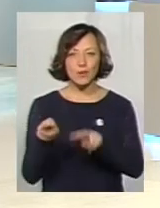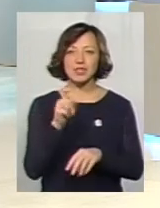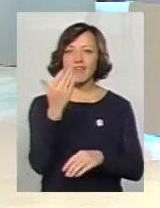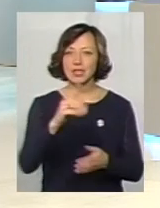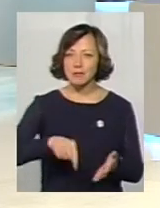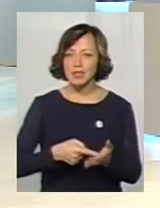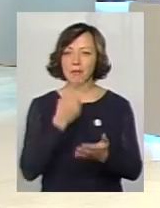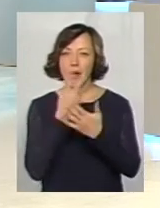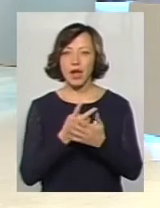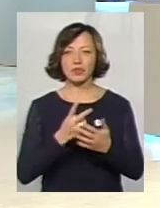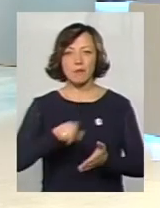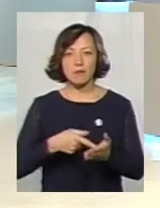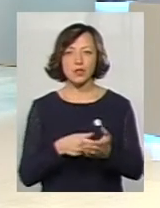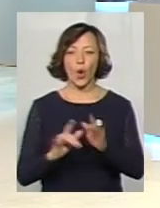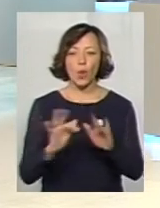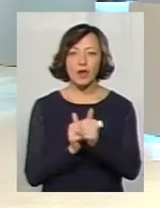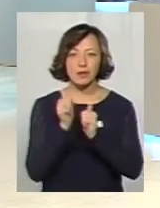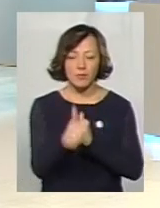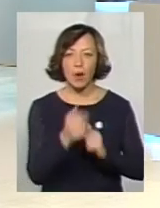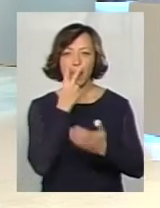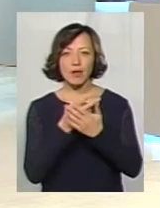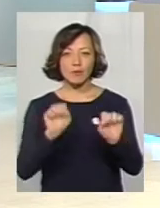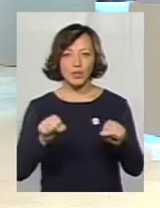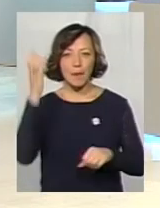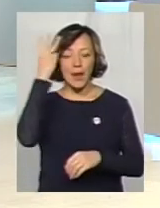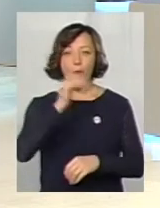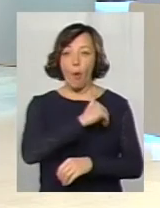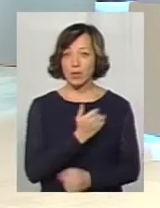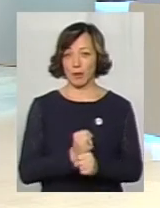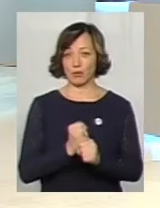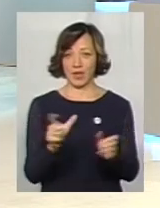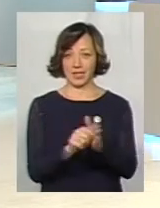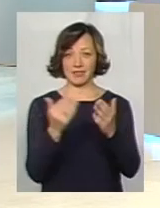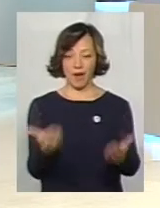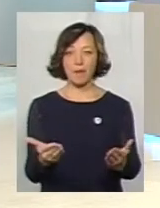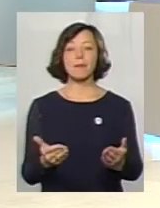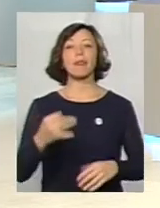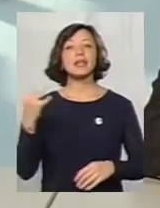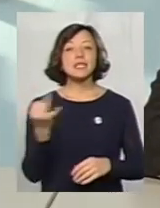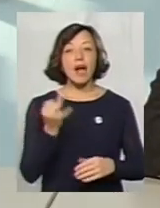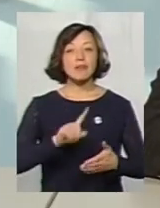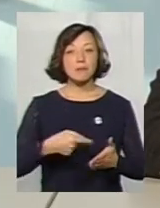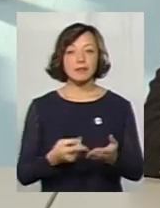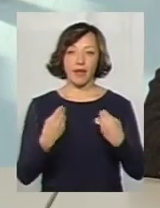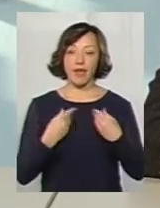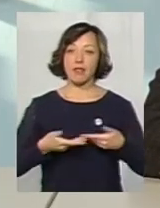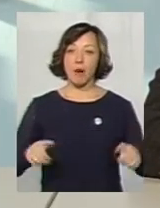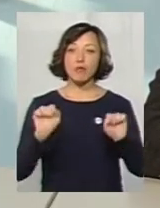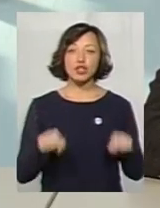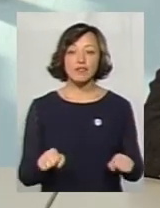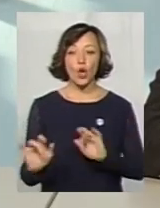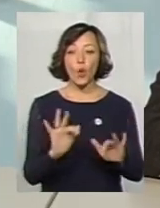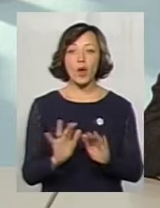вашим містом, ми бачимо, що місто рухається вперед, ми бачимо потенціал Хмельницького, ми хочемо працювати з вами. Зацікавленість містом дає нам можливість